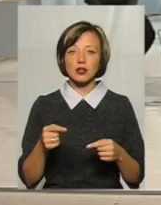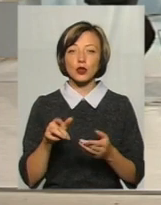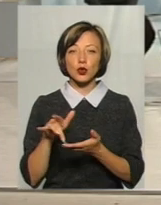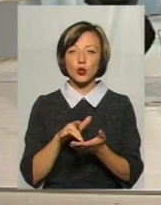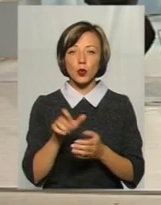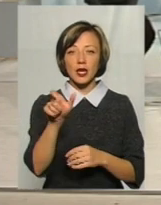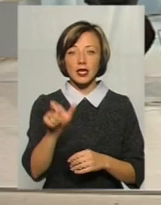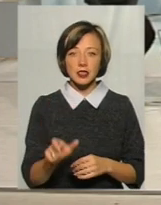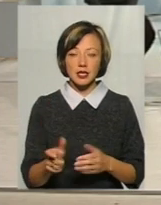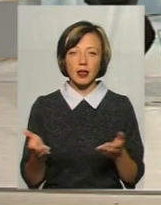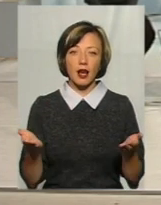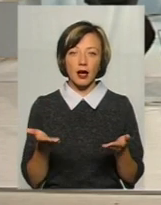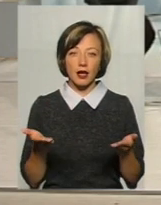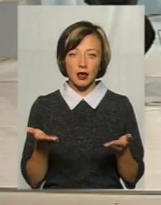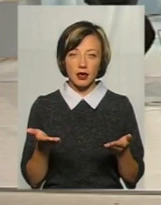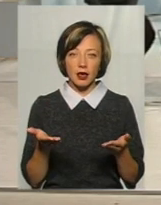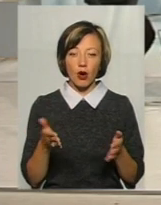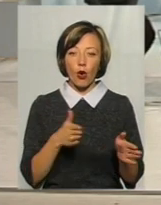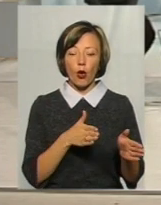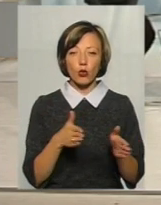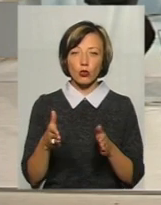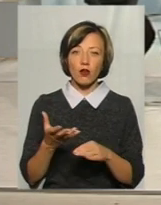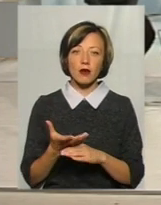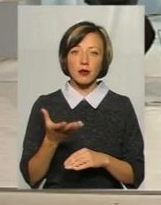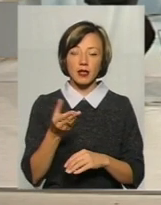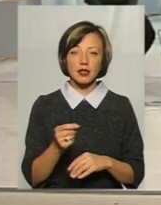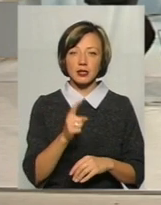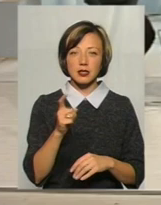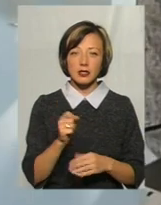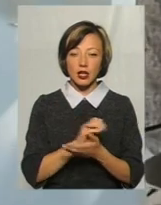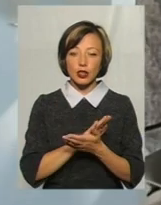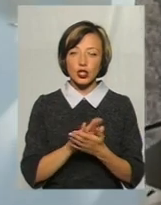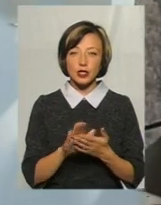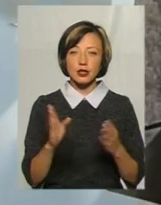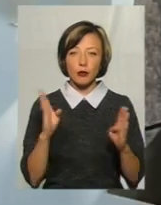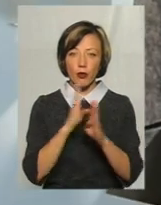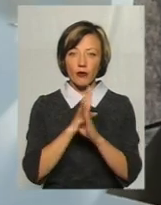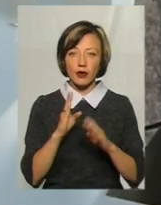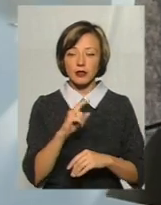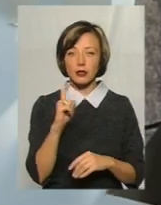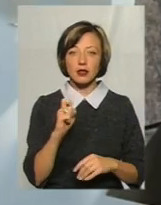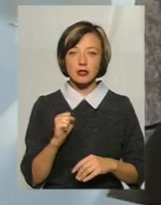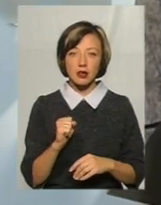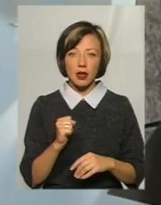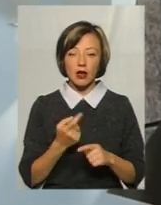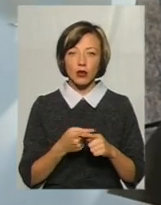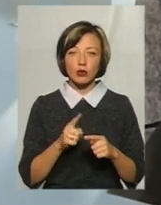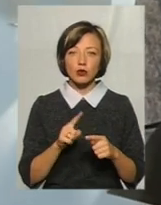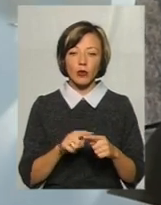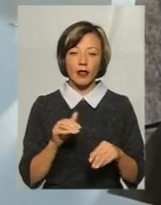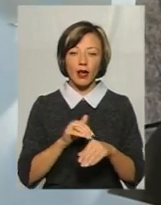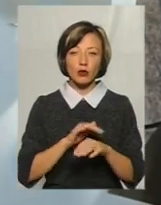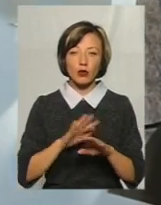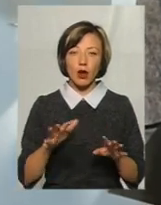який готовий платити за чисте повітря, за ту недоторканну